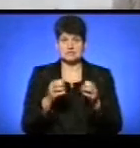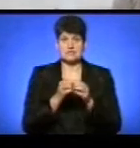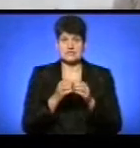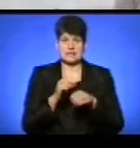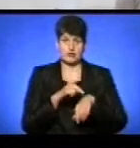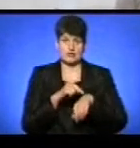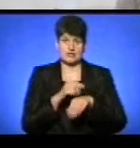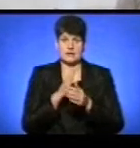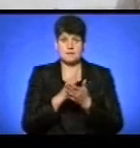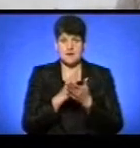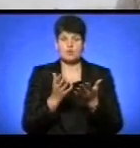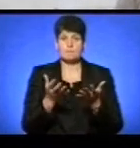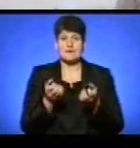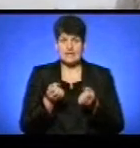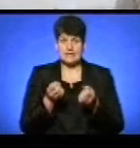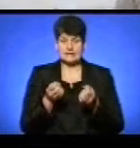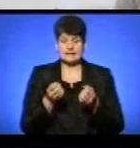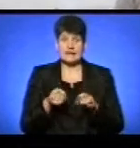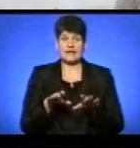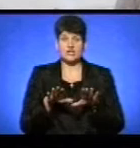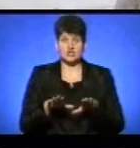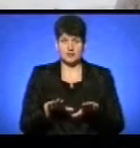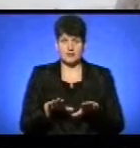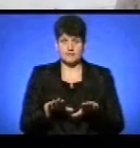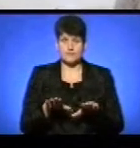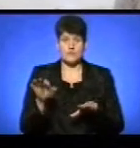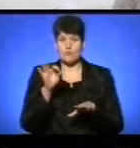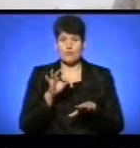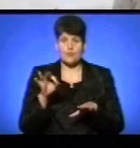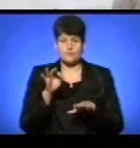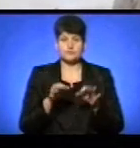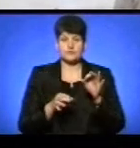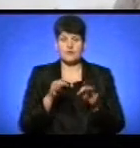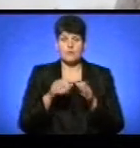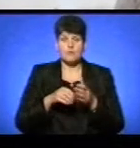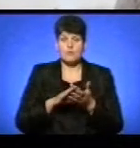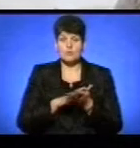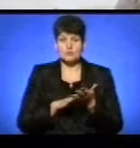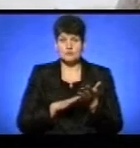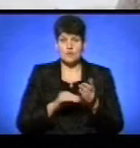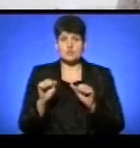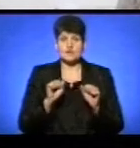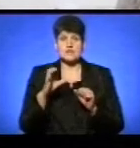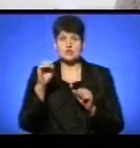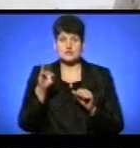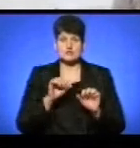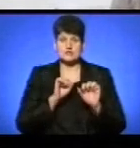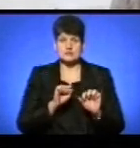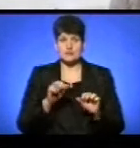годині мають прийняти і винести рішення про позов управління соціального захисту Бучацької